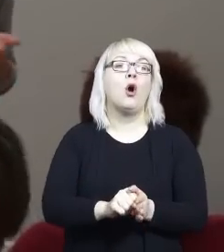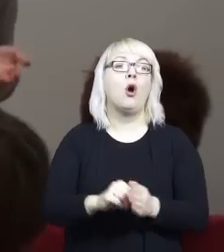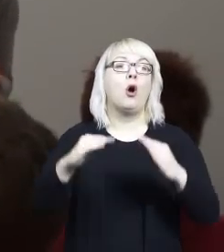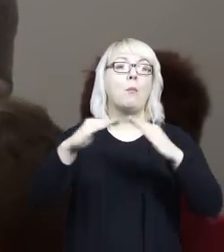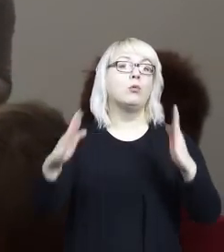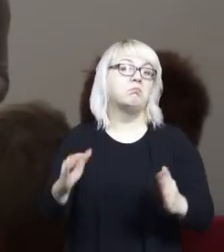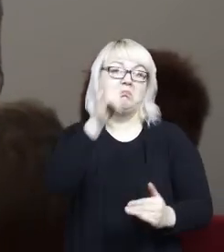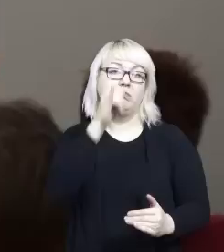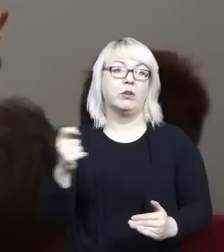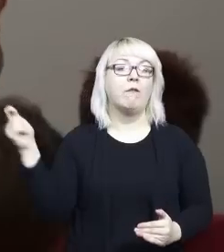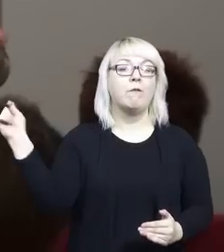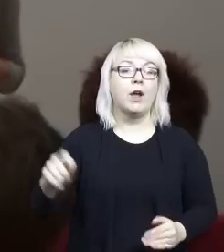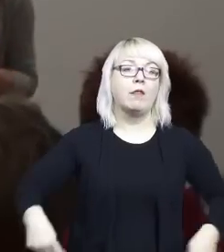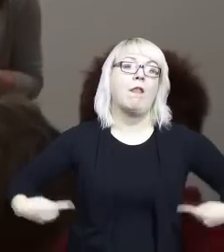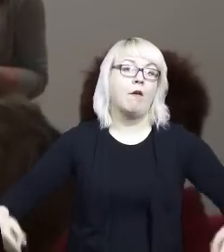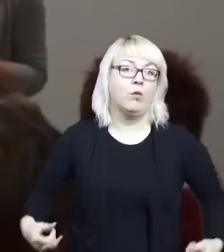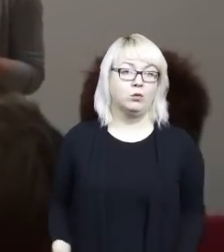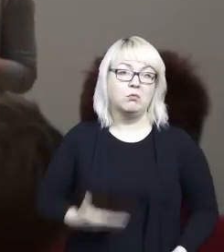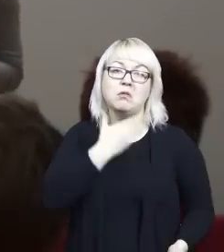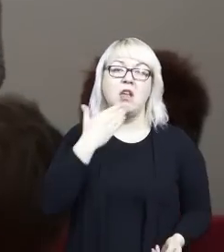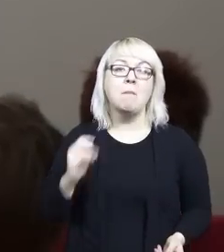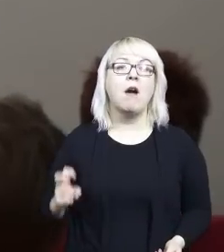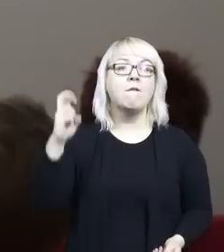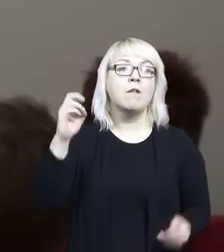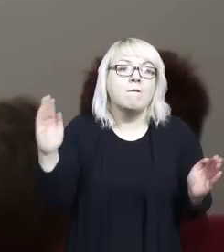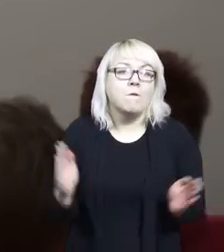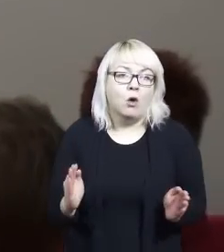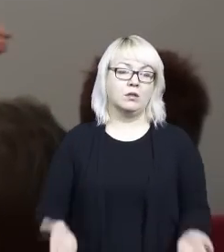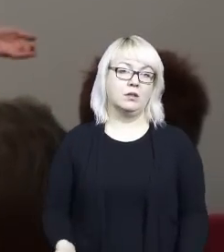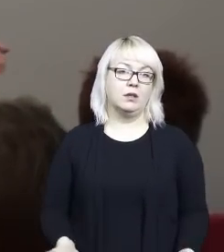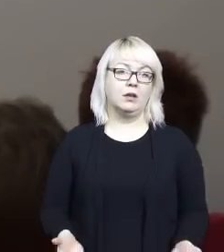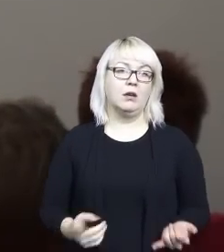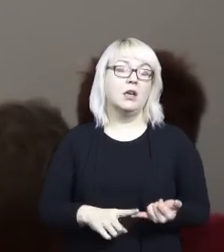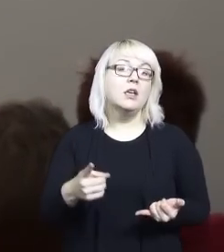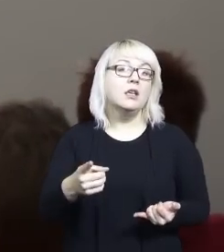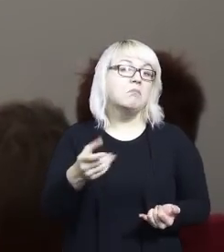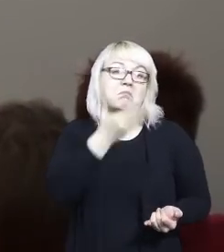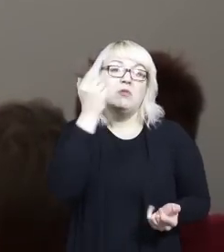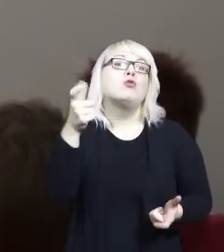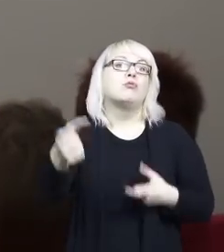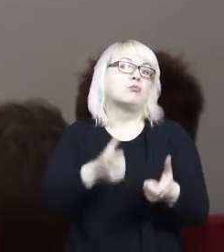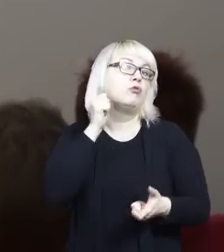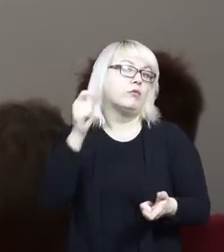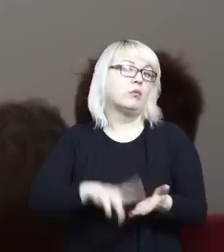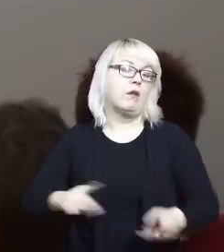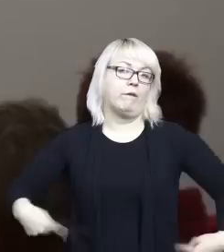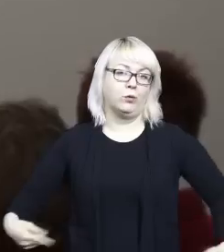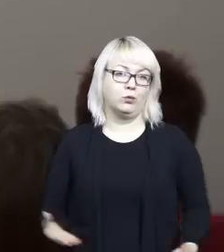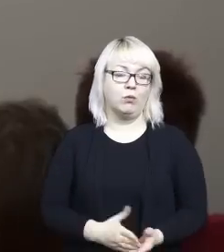się wjechać, bo nie było żadnego podjazdu, bo windy były wąskie i tak naprawdę wszyscy nie wiedzieli za bardzo, co z nią zrobić.